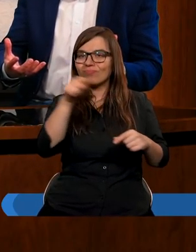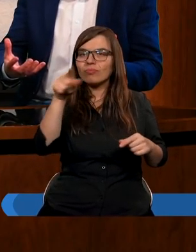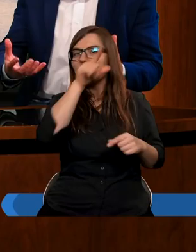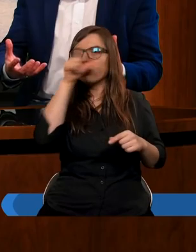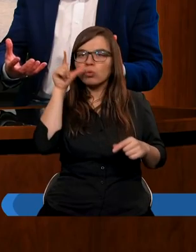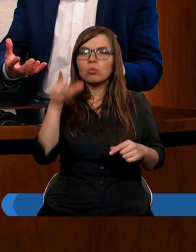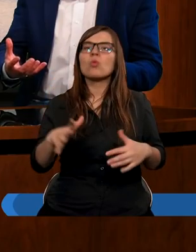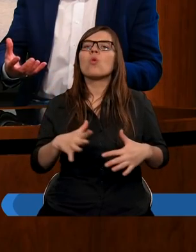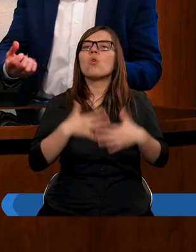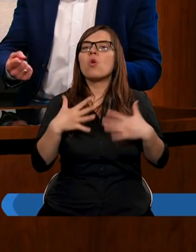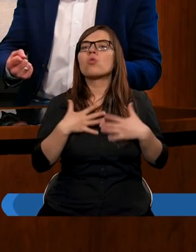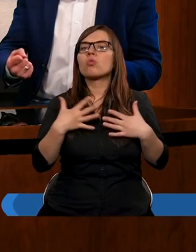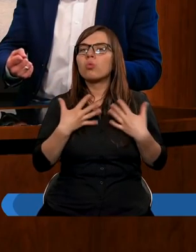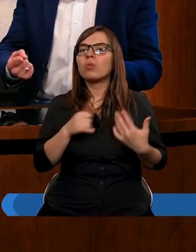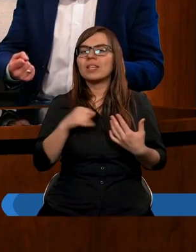czuli